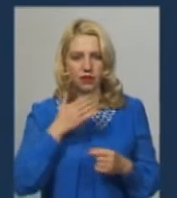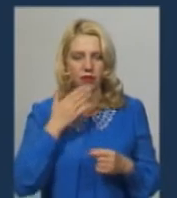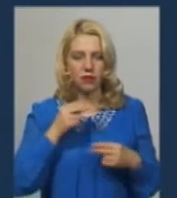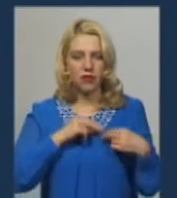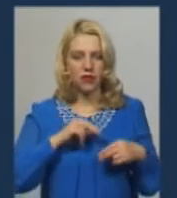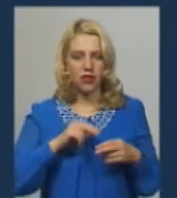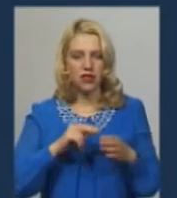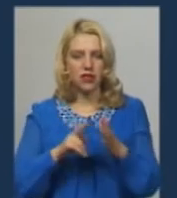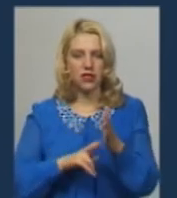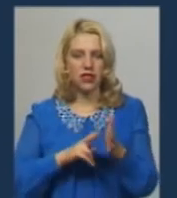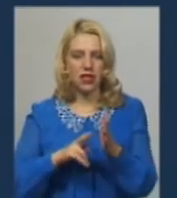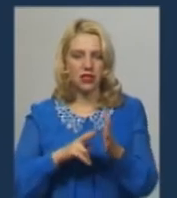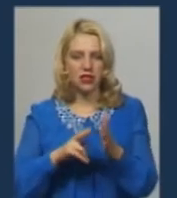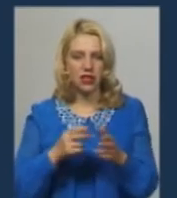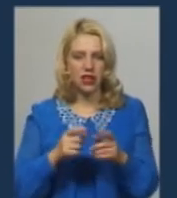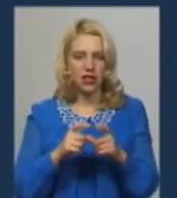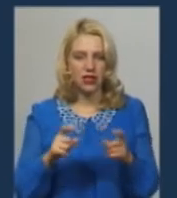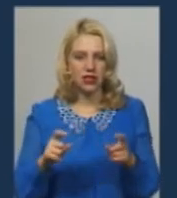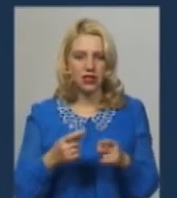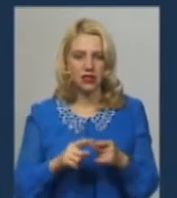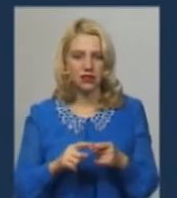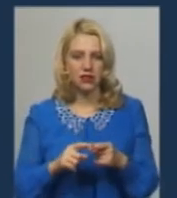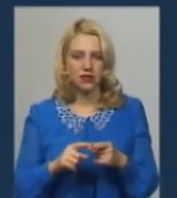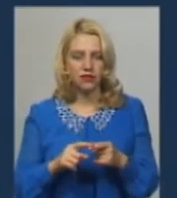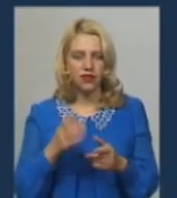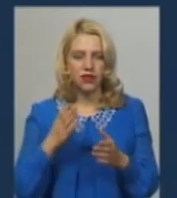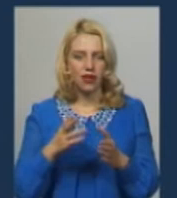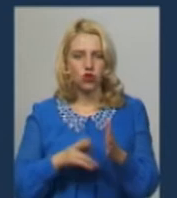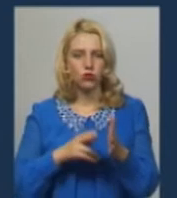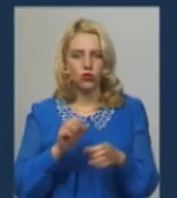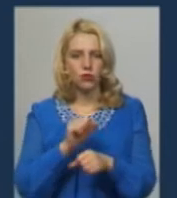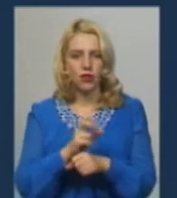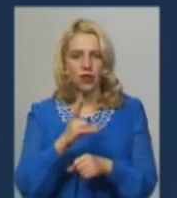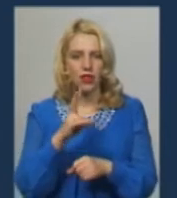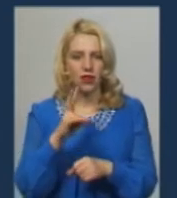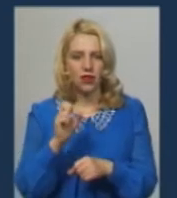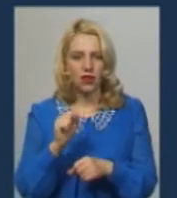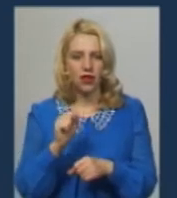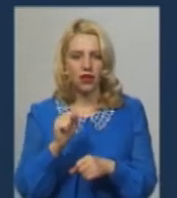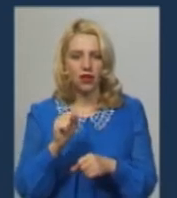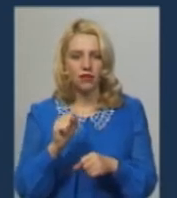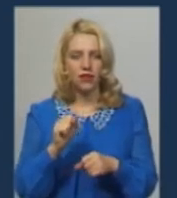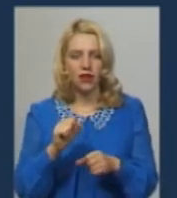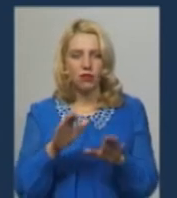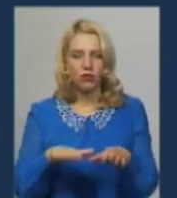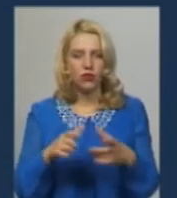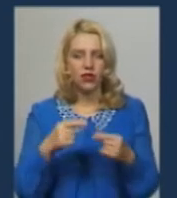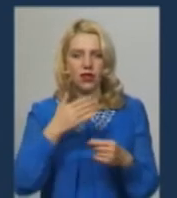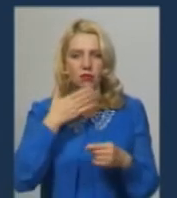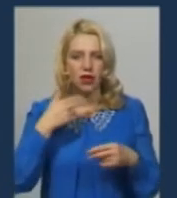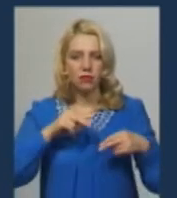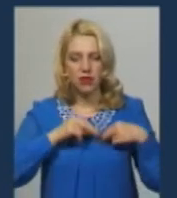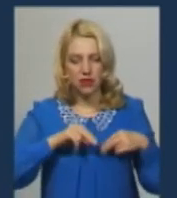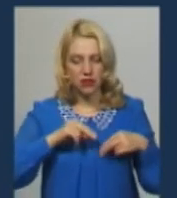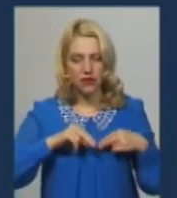працівниками воєнні салоної охорони. Якщо поїзд зупиняється на зупинкових пунктах, де немає, допустимо, працівників